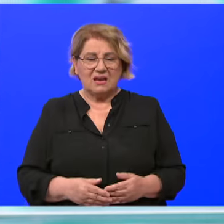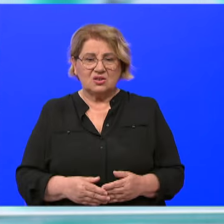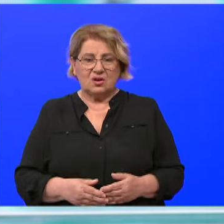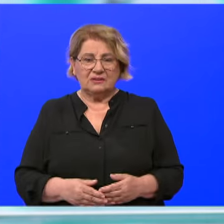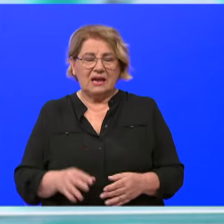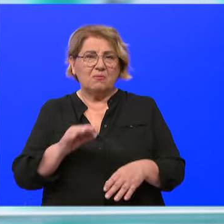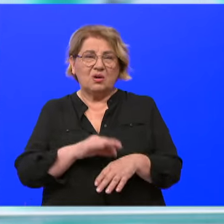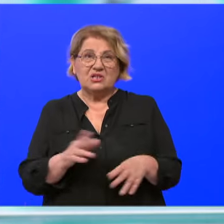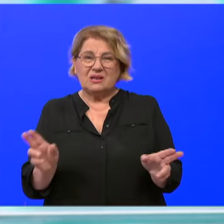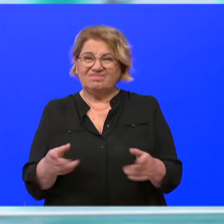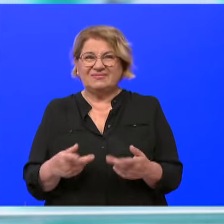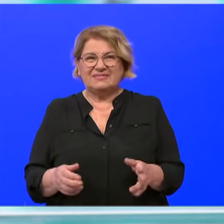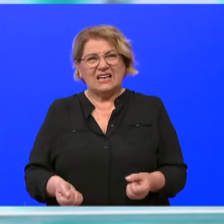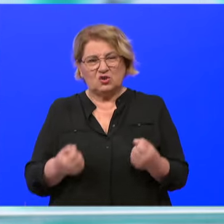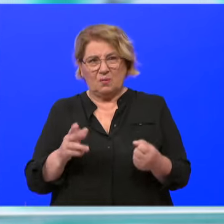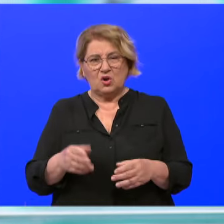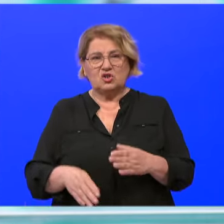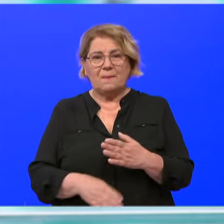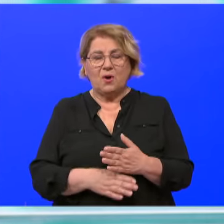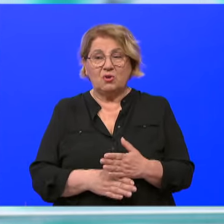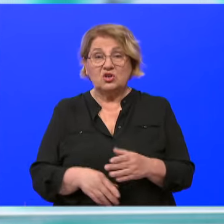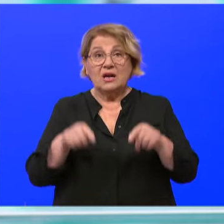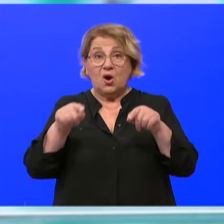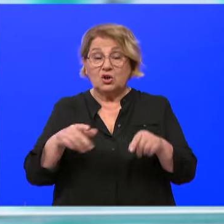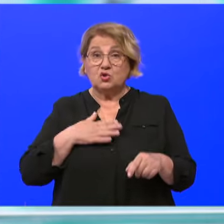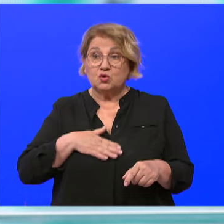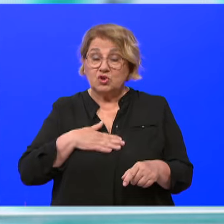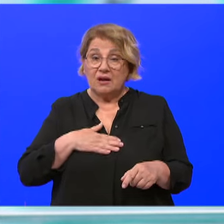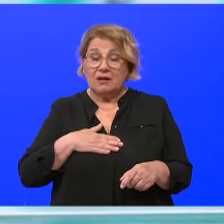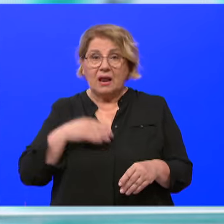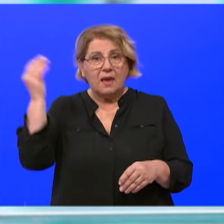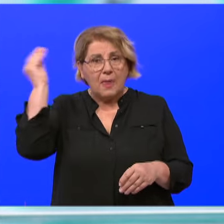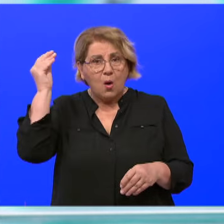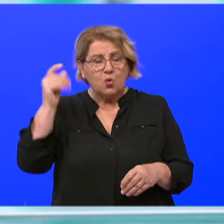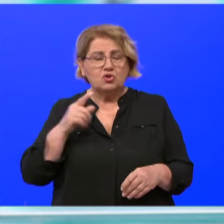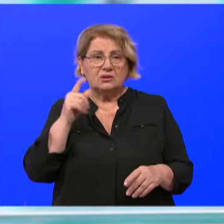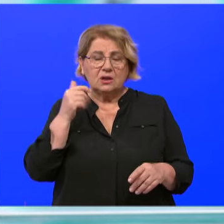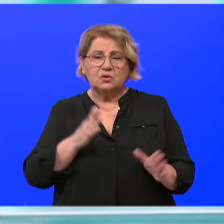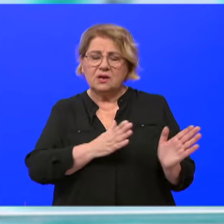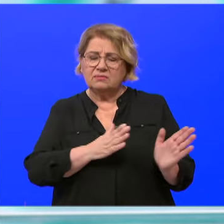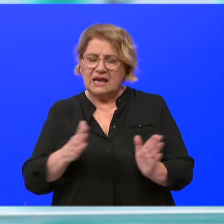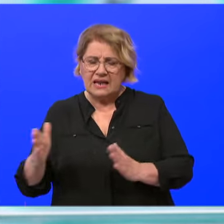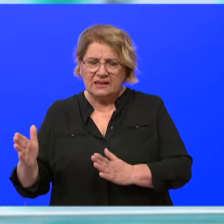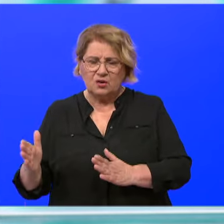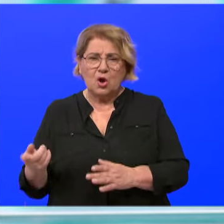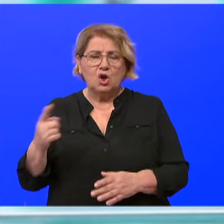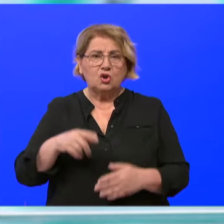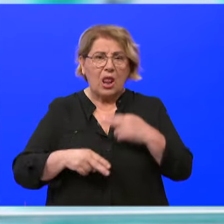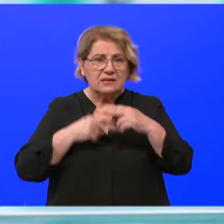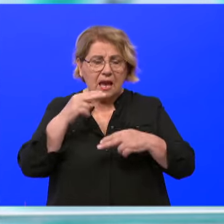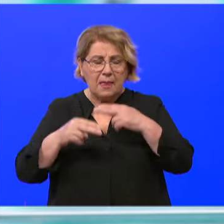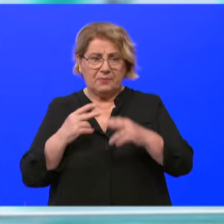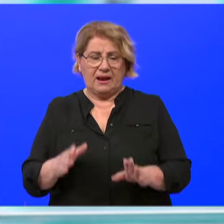vrlo malo može pomoći. I željeti smo preventivom naučiti ljude da idu redovno na preventivne preglede,